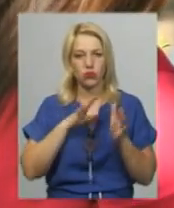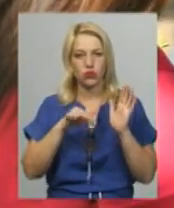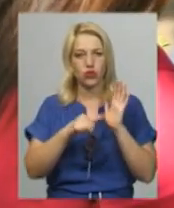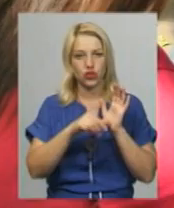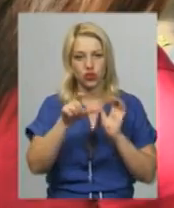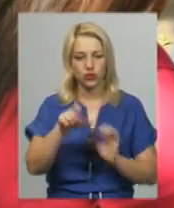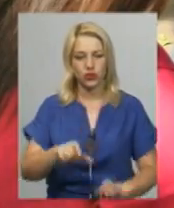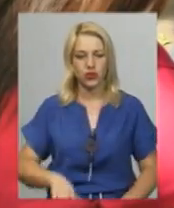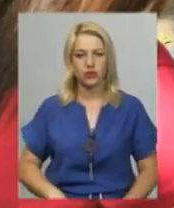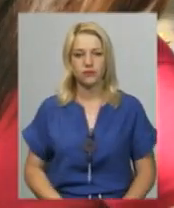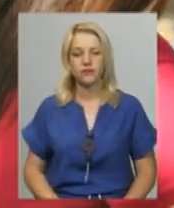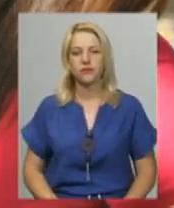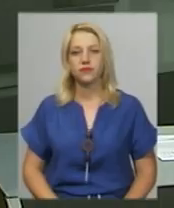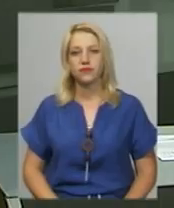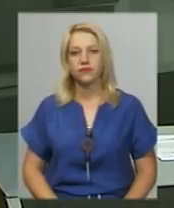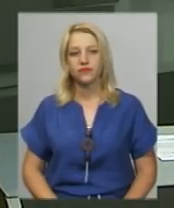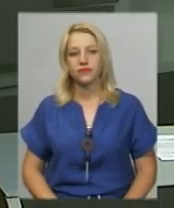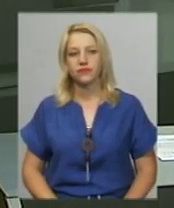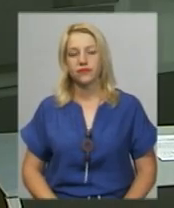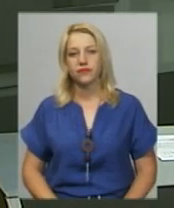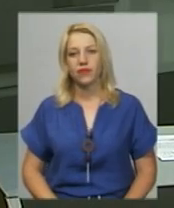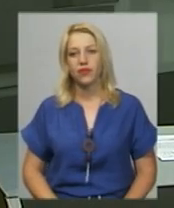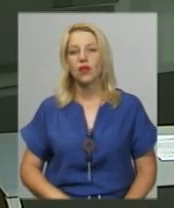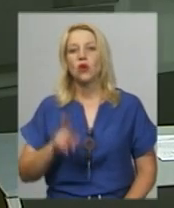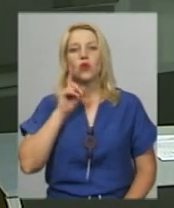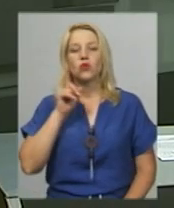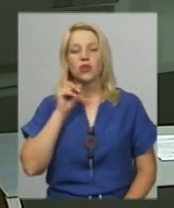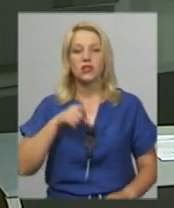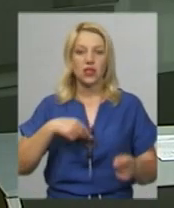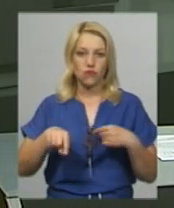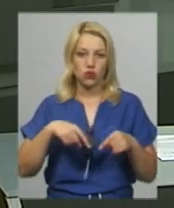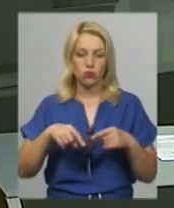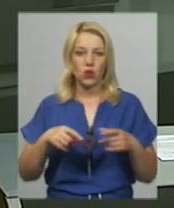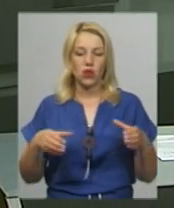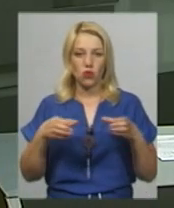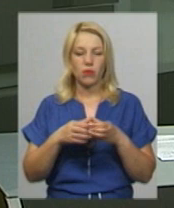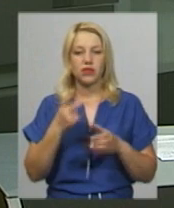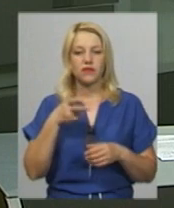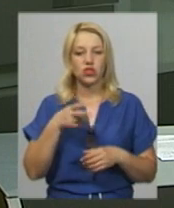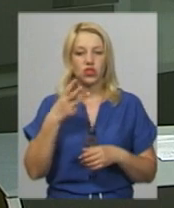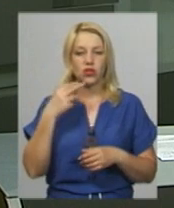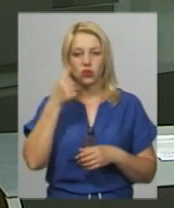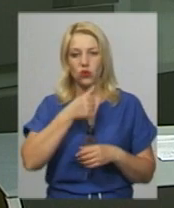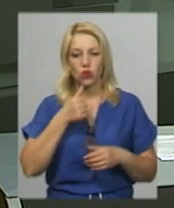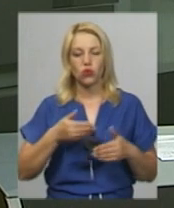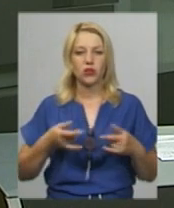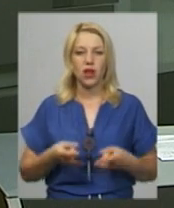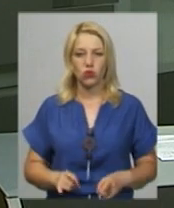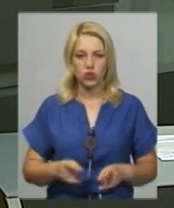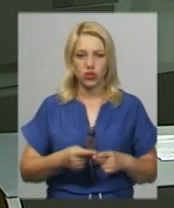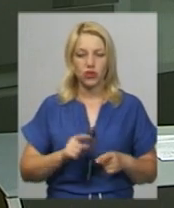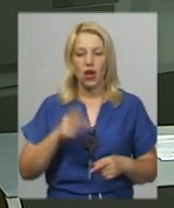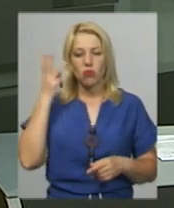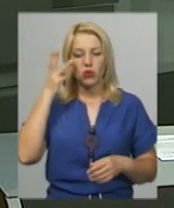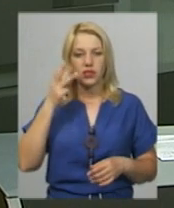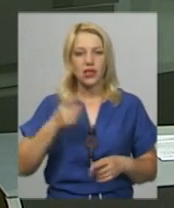Андрій Гуменний, Юрій Чорний. Юнацька футбольна команда 2003 року народження «Поділля Хмельницький»,